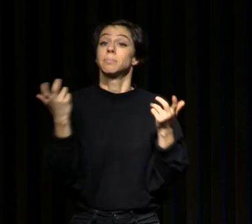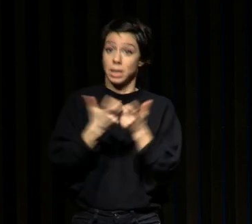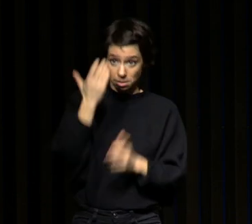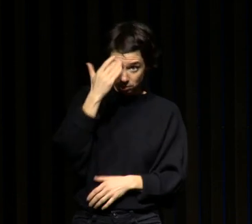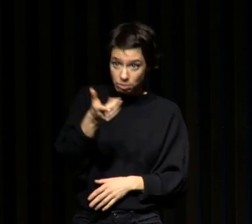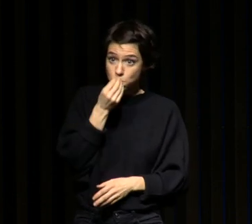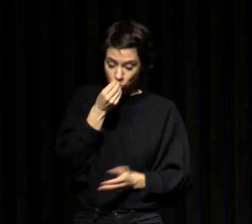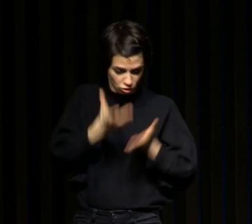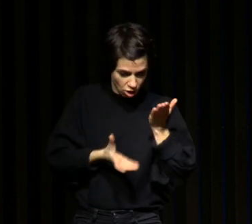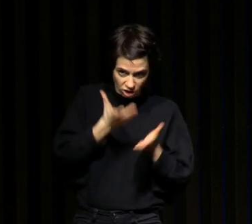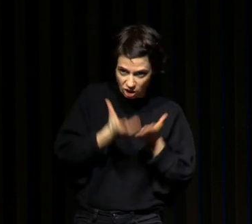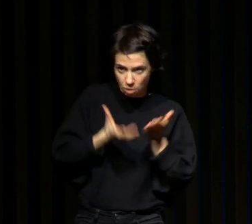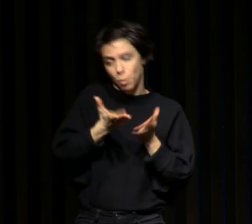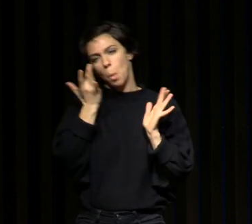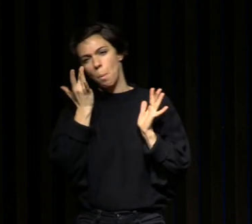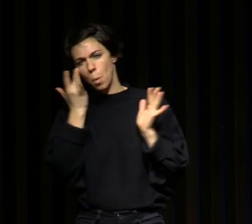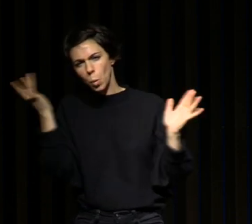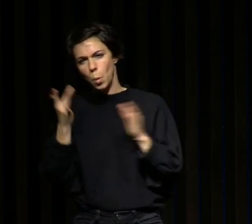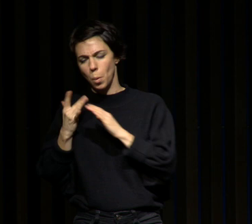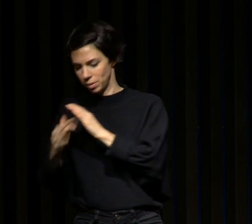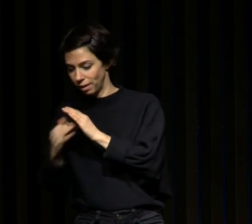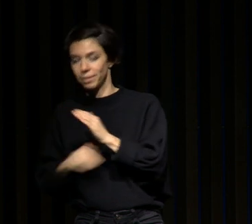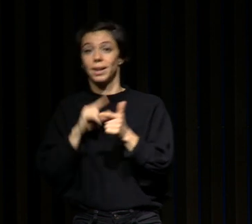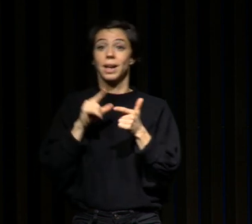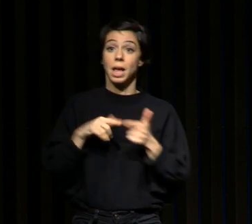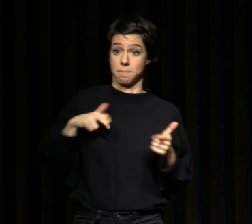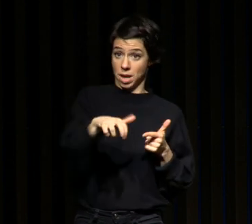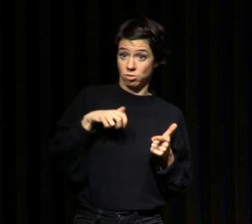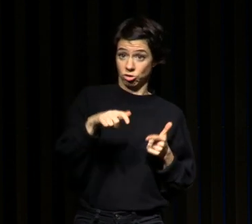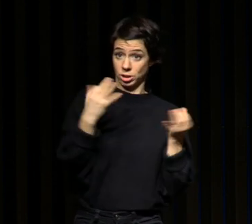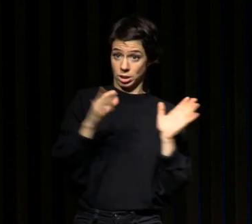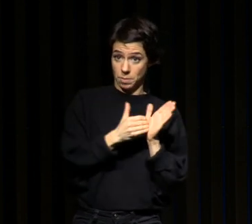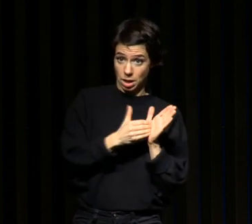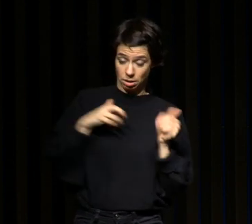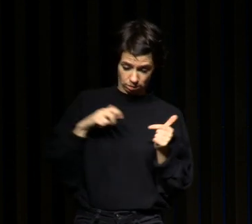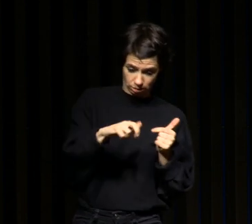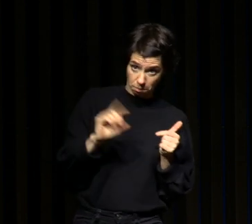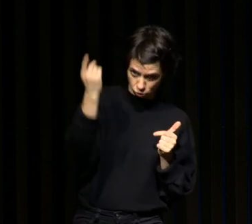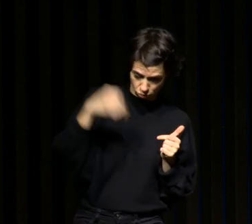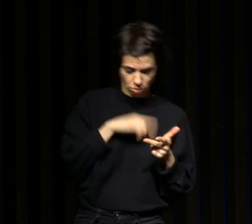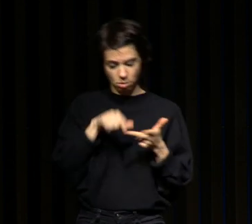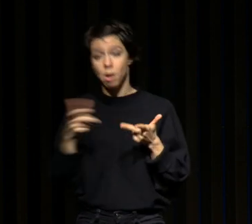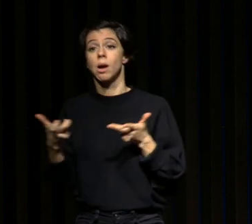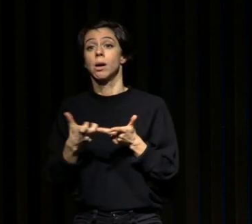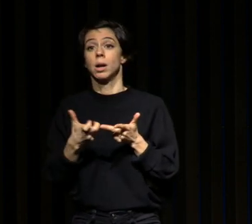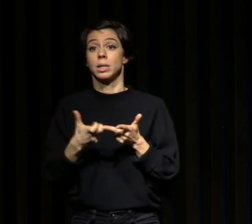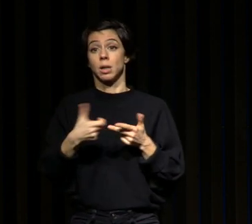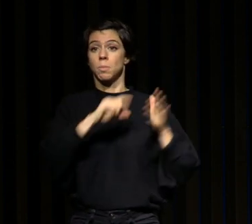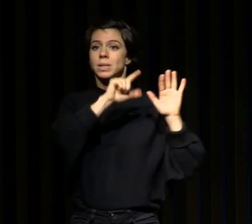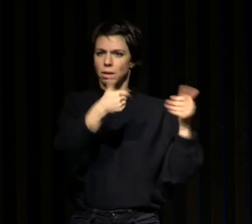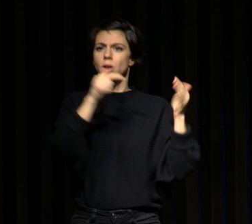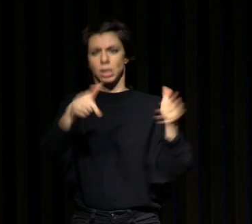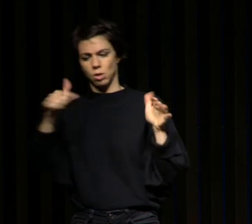ou si vous dormez au moins 7 heures vous allez réduire cette inflammation de Bagrade qui est produite souvent par la graisse